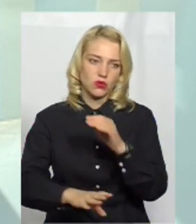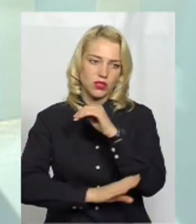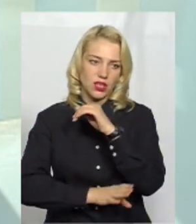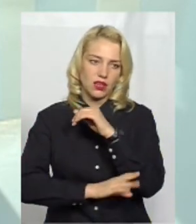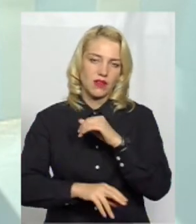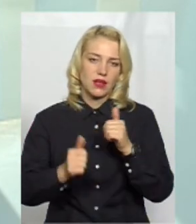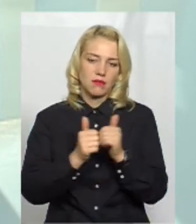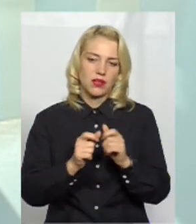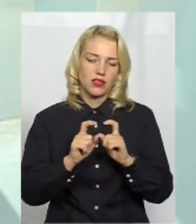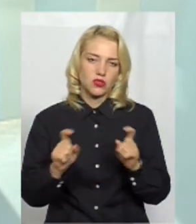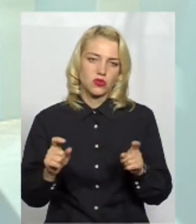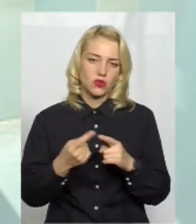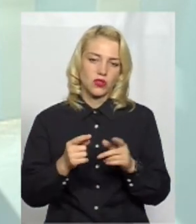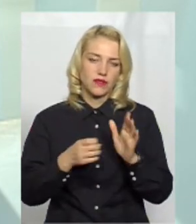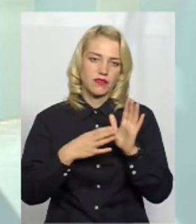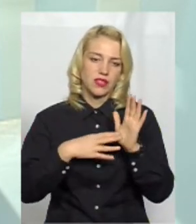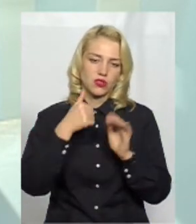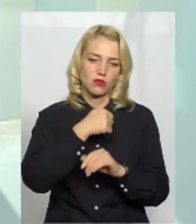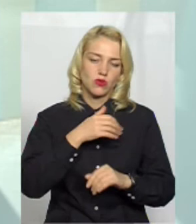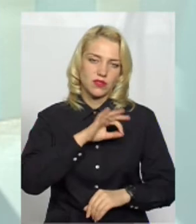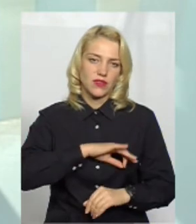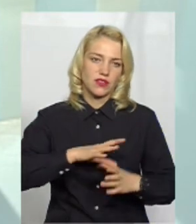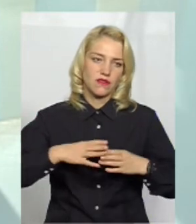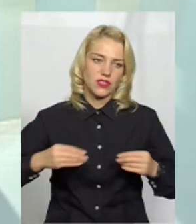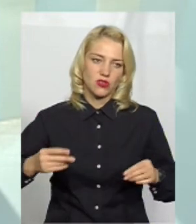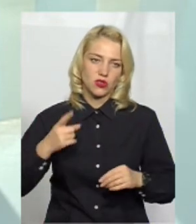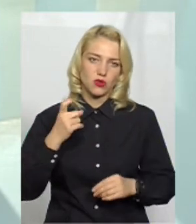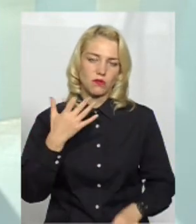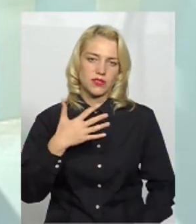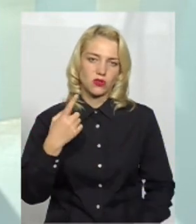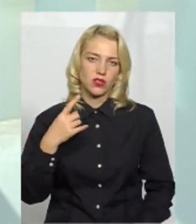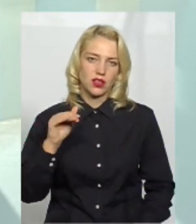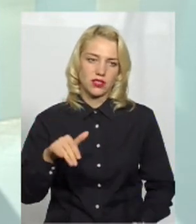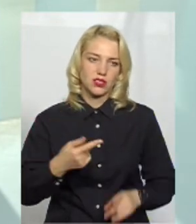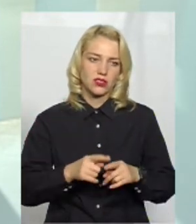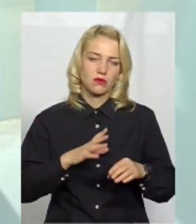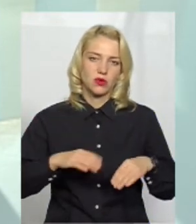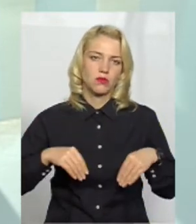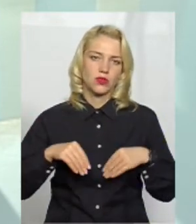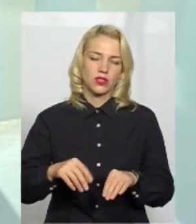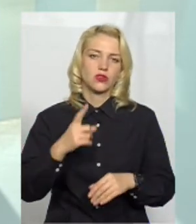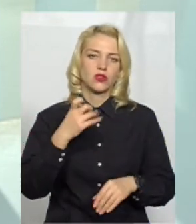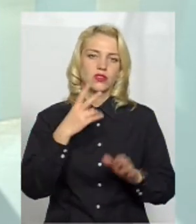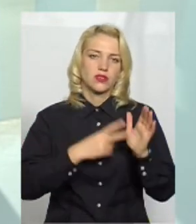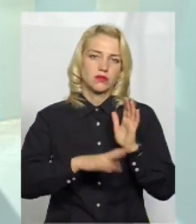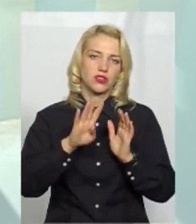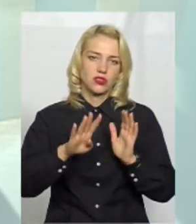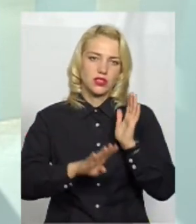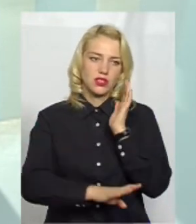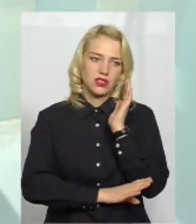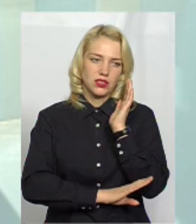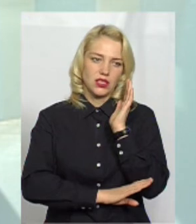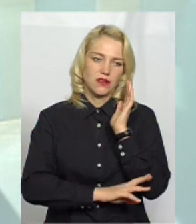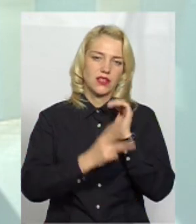вздовж вулиць. В 2019 році використано весною 151 тисяча. Це були посаджено 174 дерева і